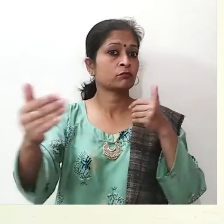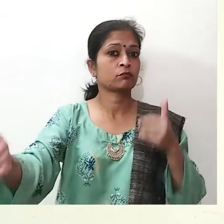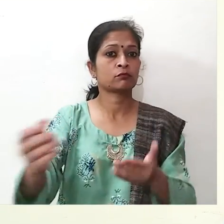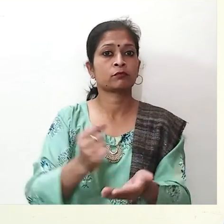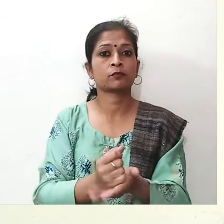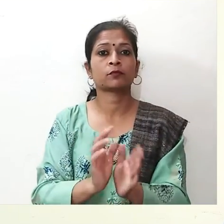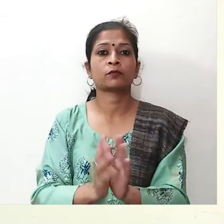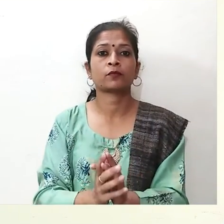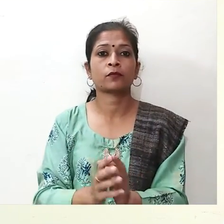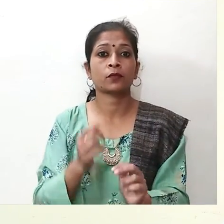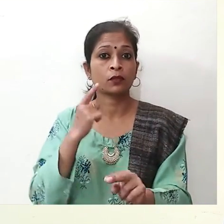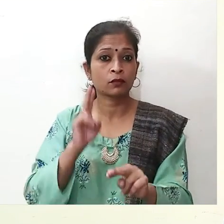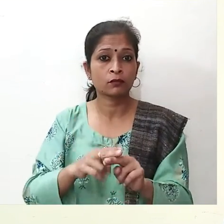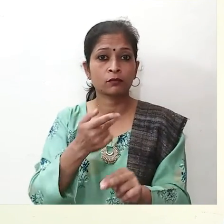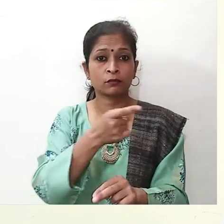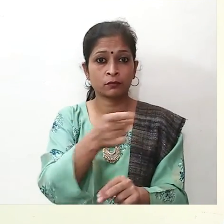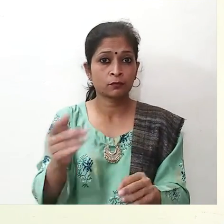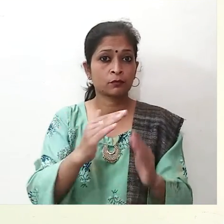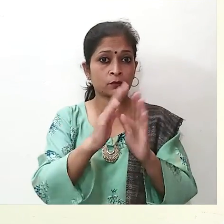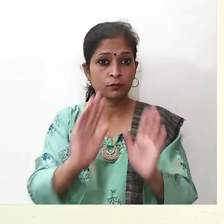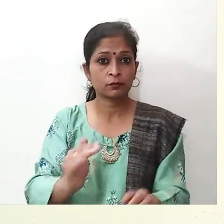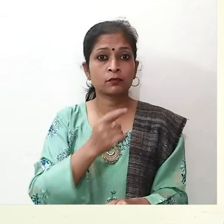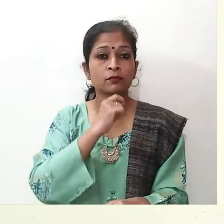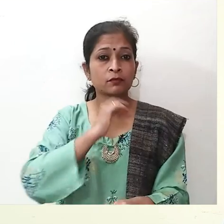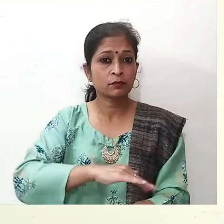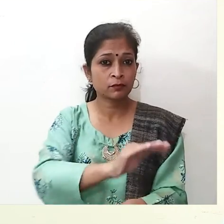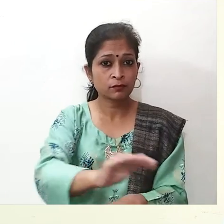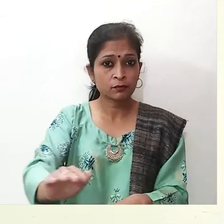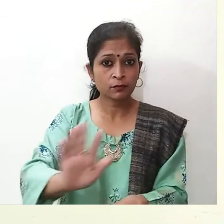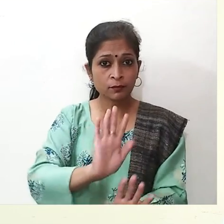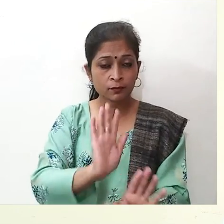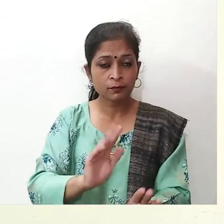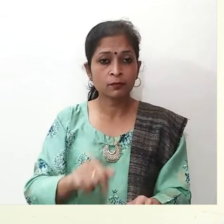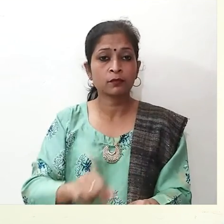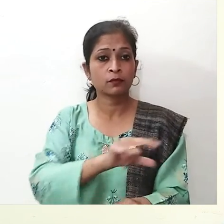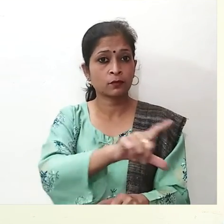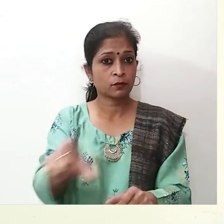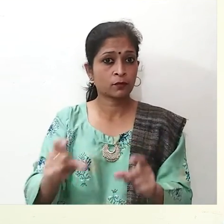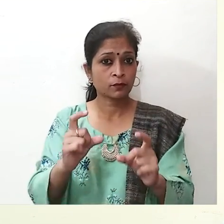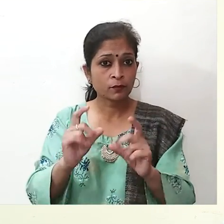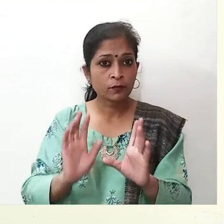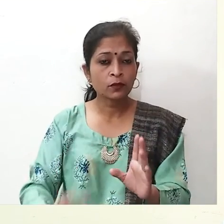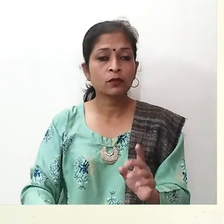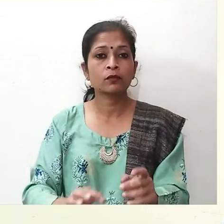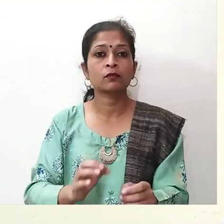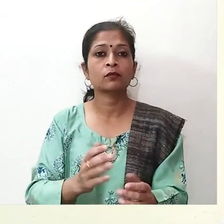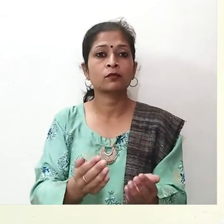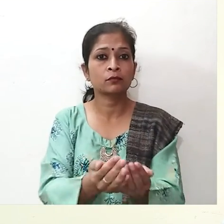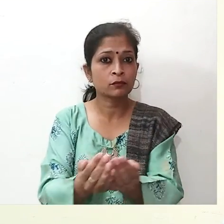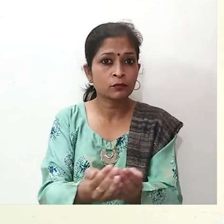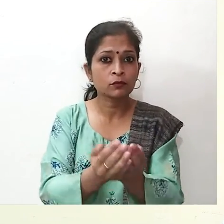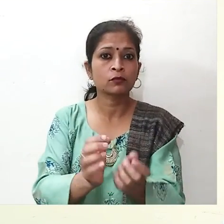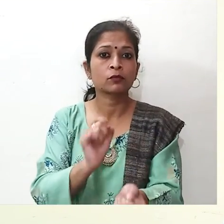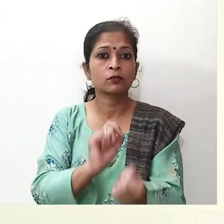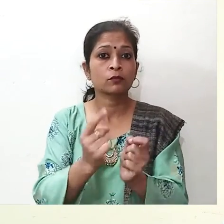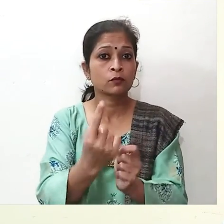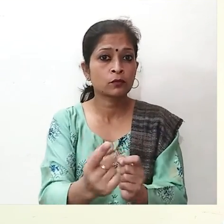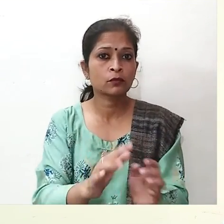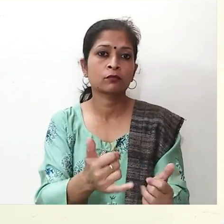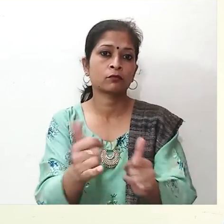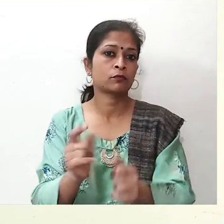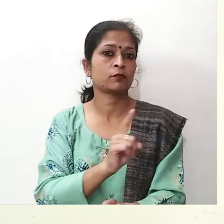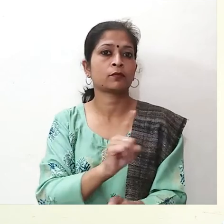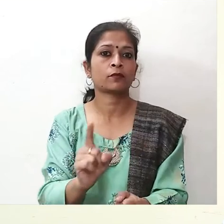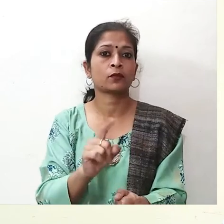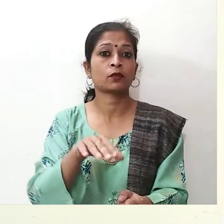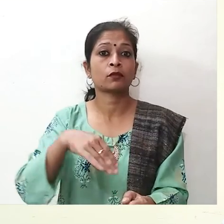से दूर रखने, अगर आपके घर में छोटे बच्चे हैं, तो आपको ध्यान देना पड़ेगा, कि वो लोग इन मुम्बतियों से या दियों से